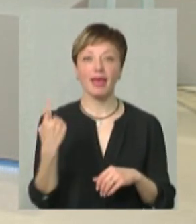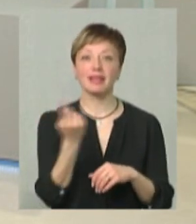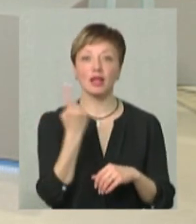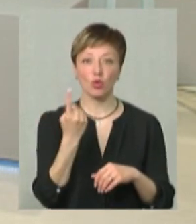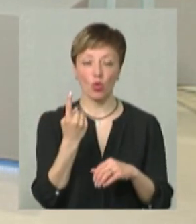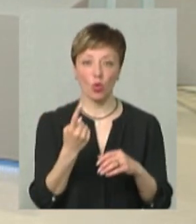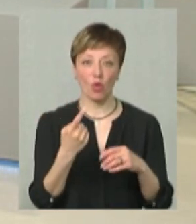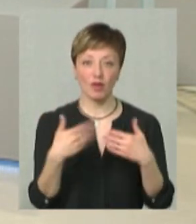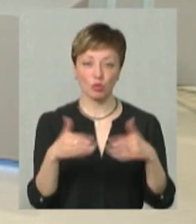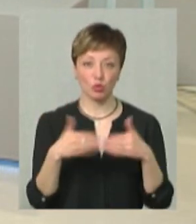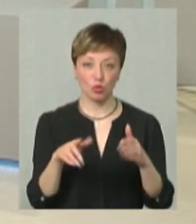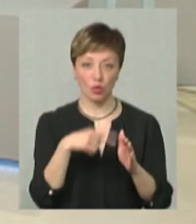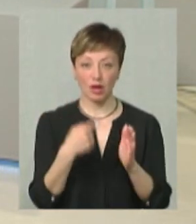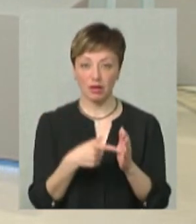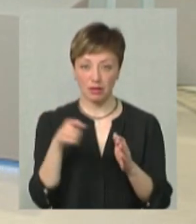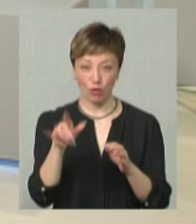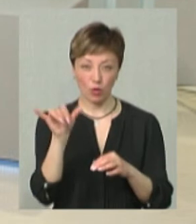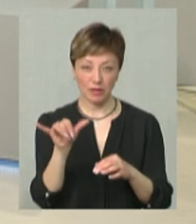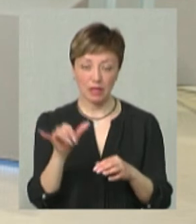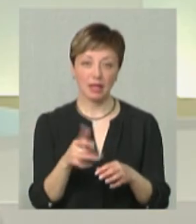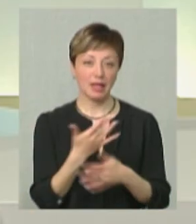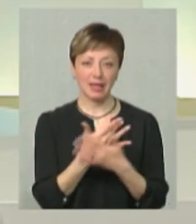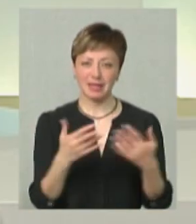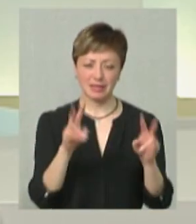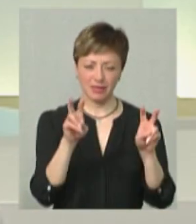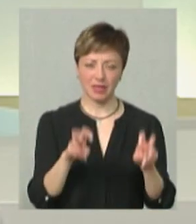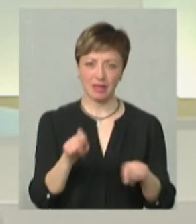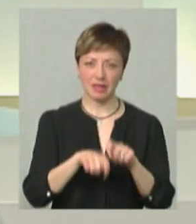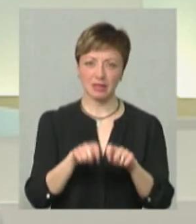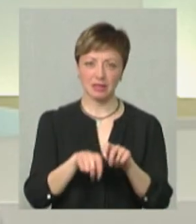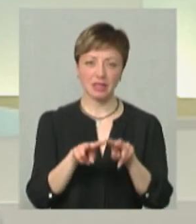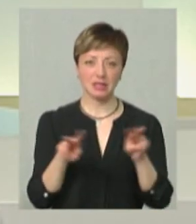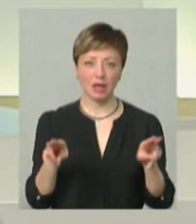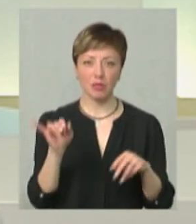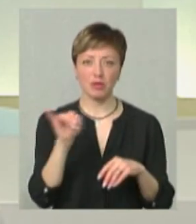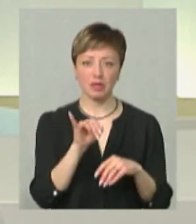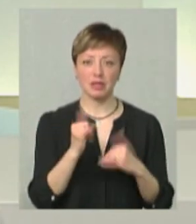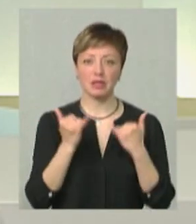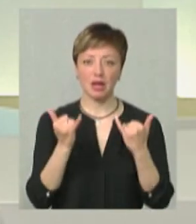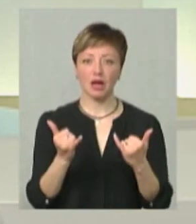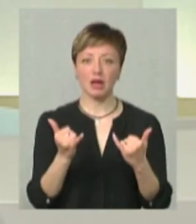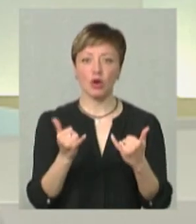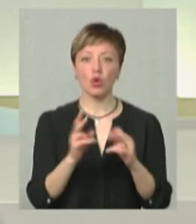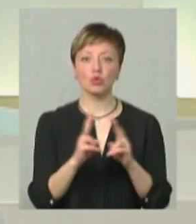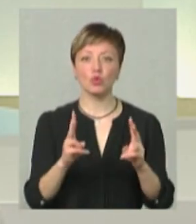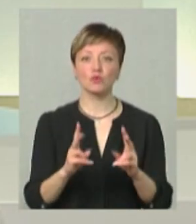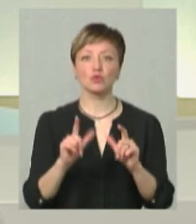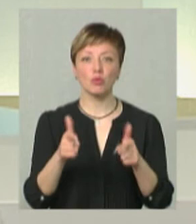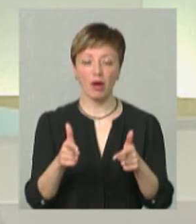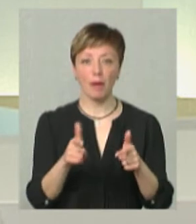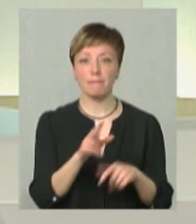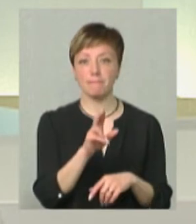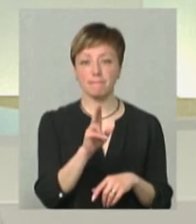передбачено різні види випробувань. В принципі, так само, як і для тих, хто вступає на